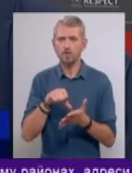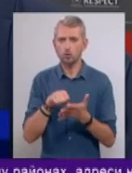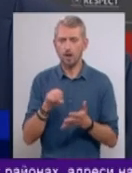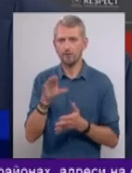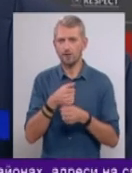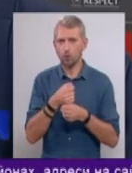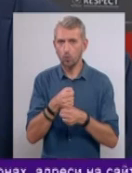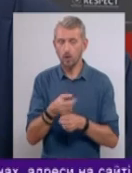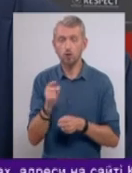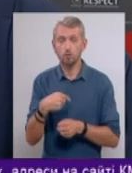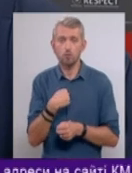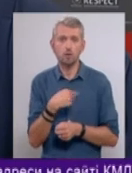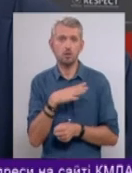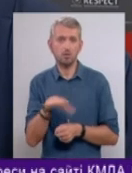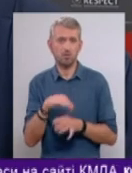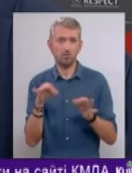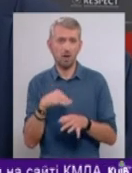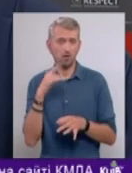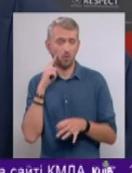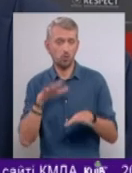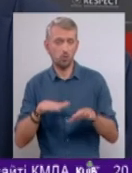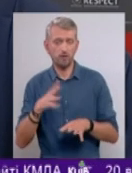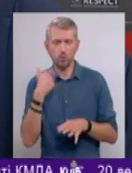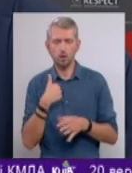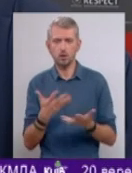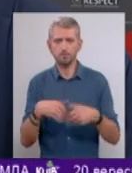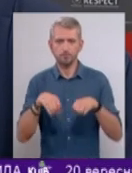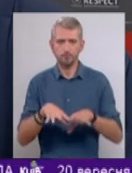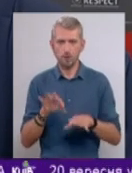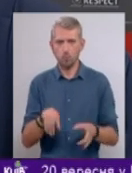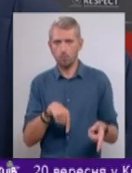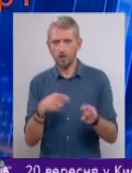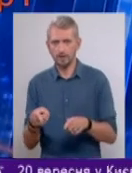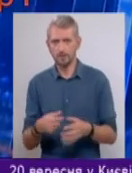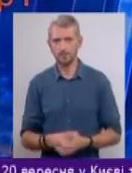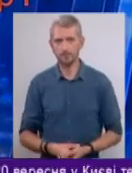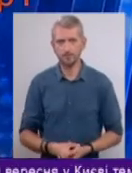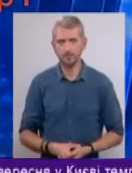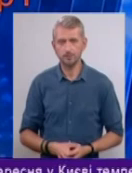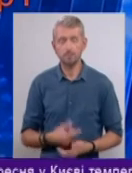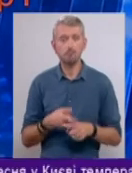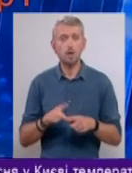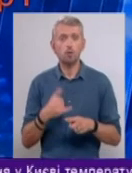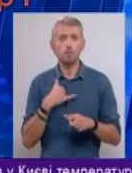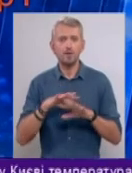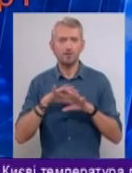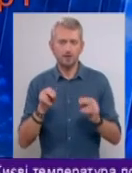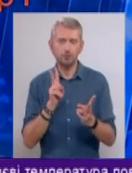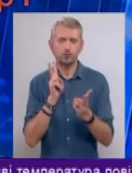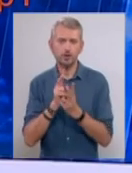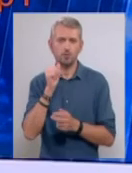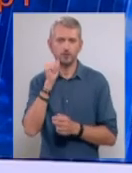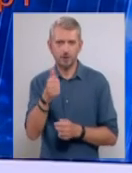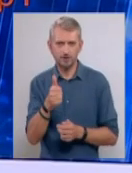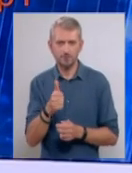Єврокубках. Тому у мене не було жодних сумнівів, коли я приймав рішення про перехід. І на цьому поки що все. Дякую вам